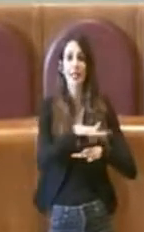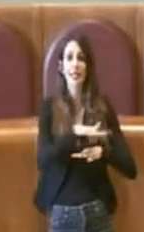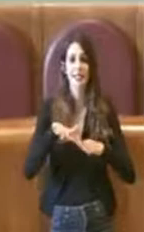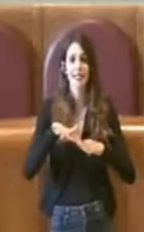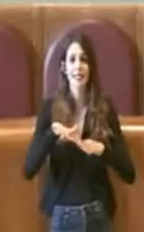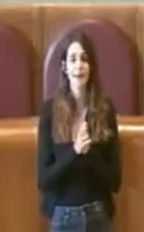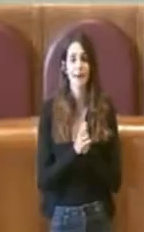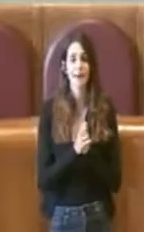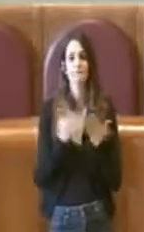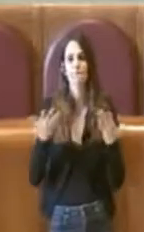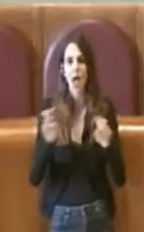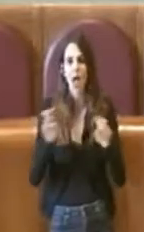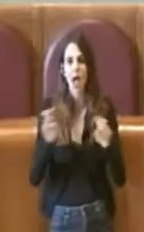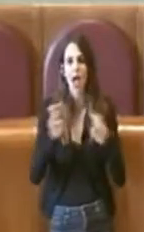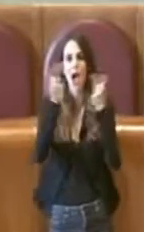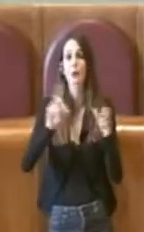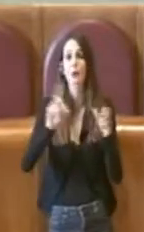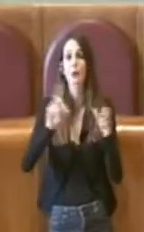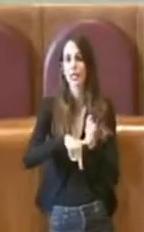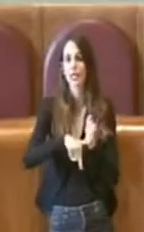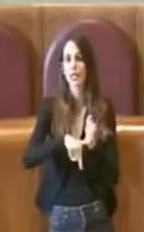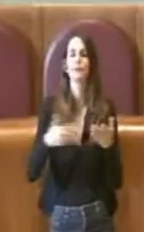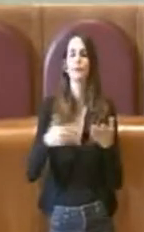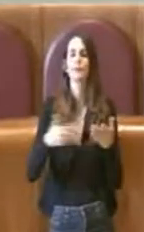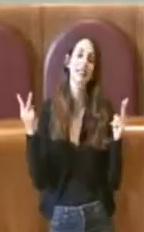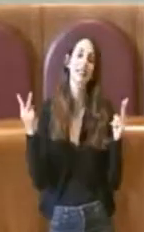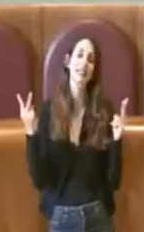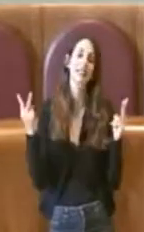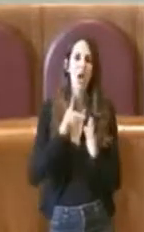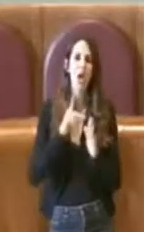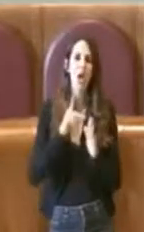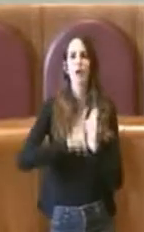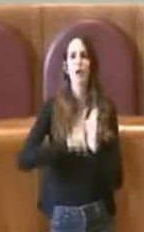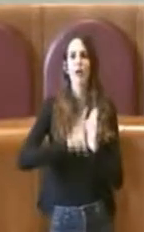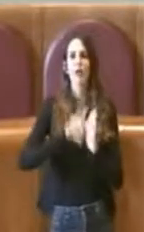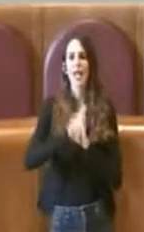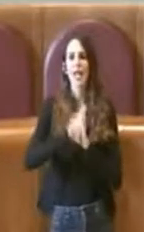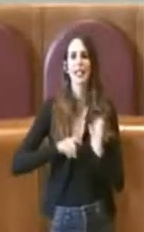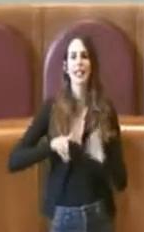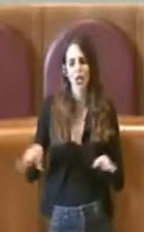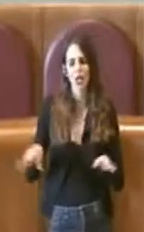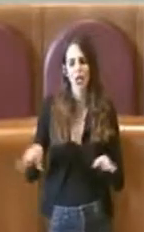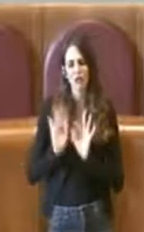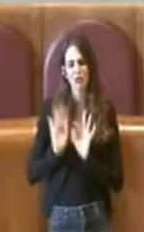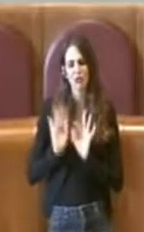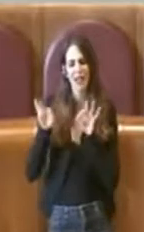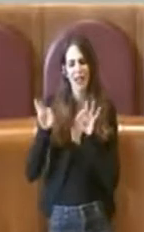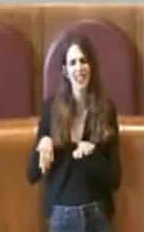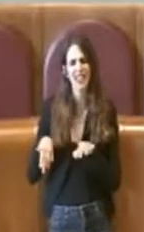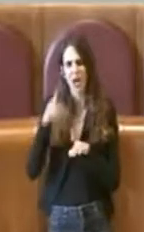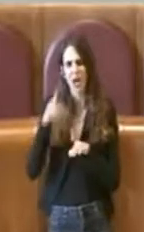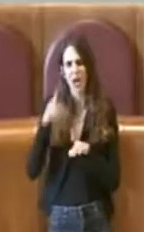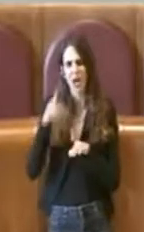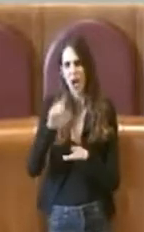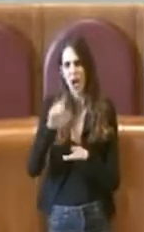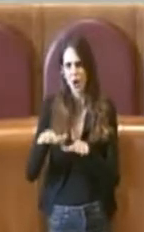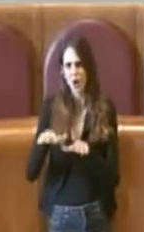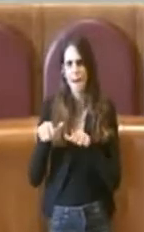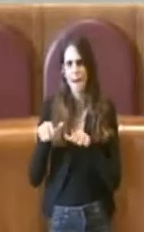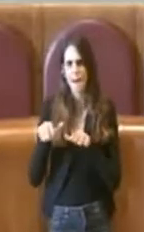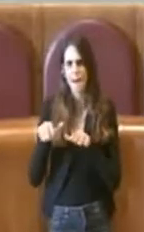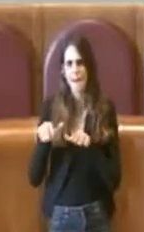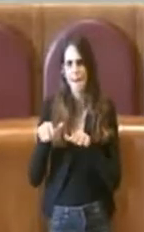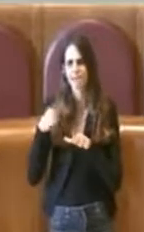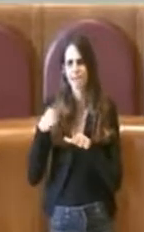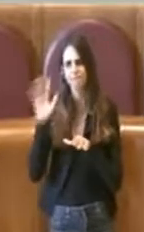riguarda la tempistica è vero che la delibera è passata in giunta credo a novembre e mi pare sia arrivata in